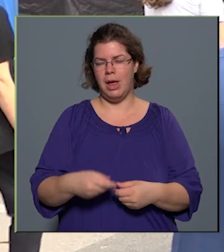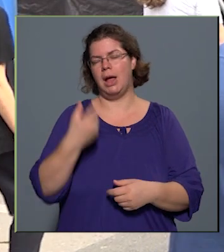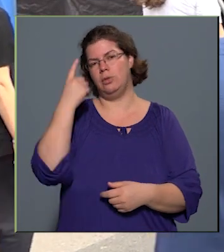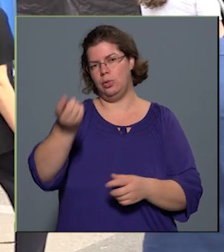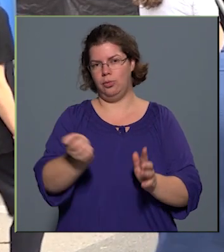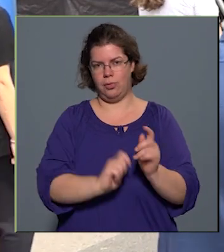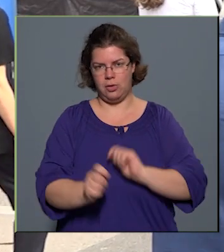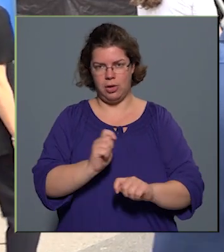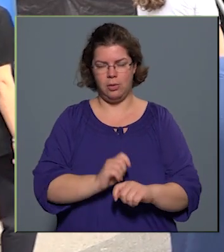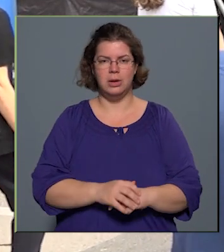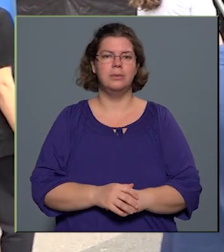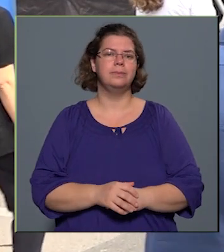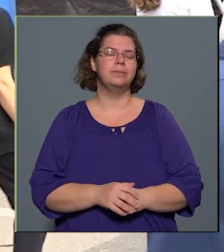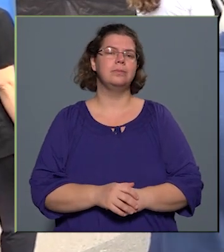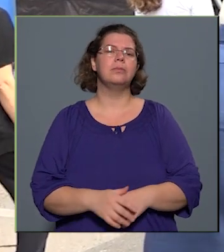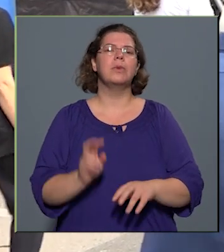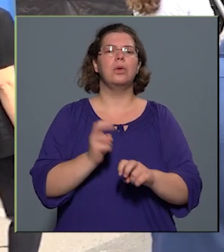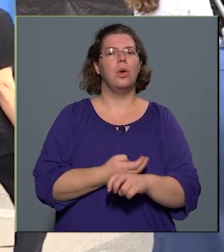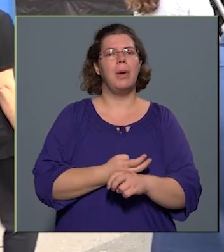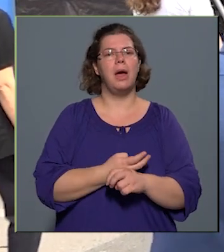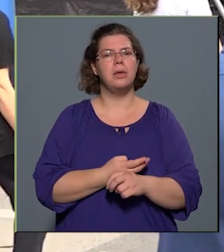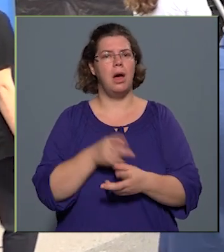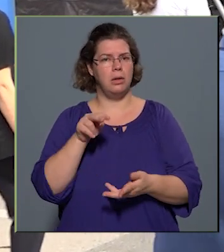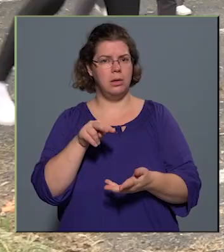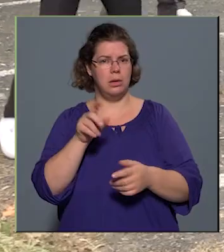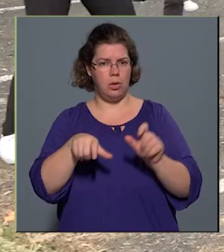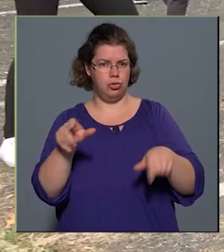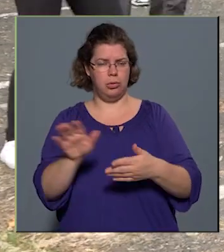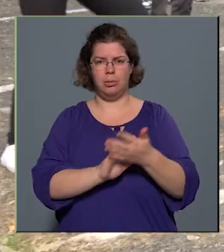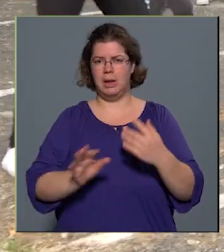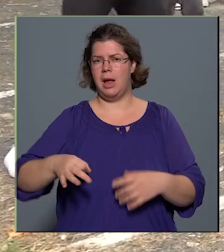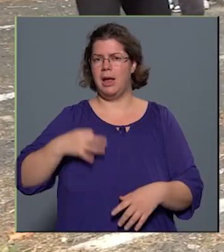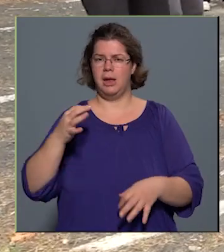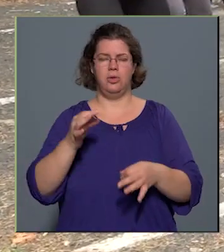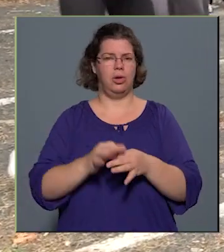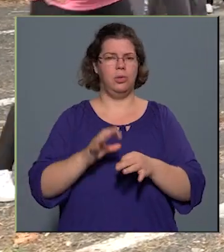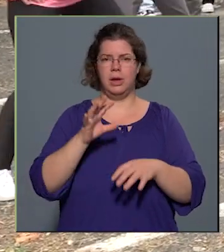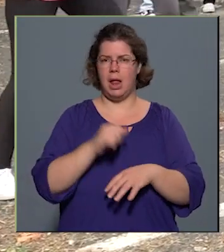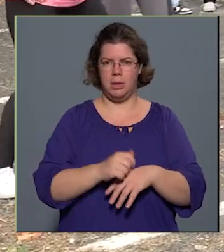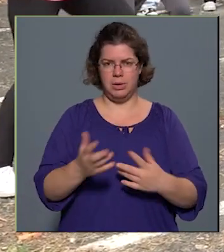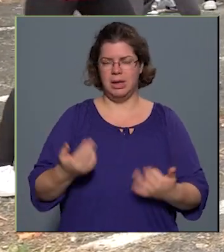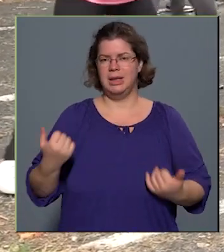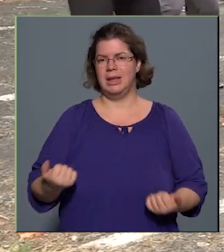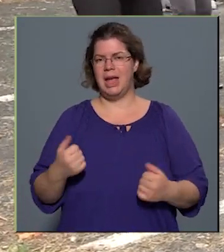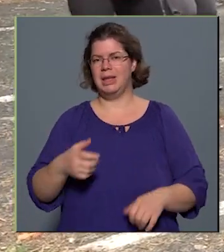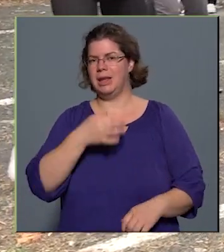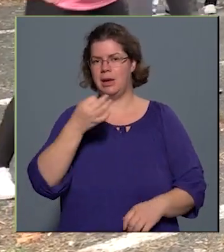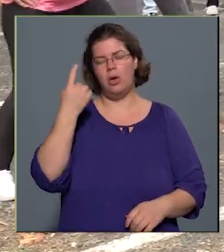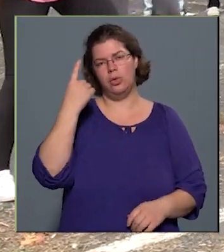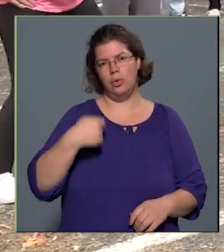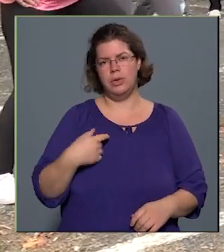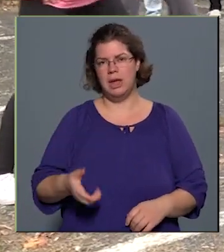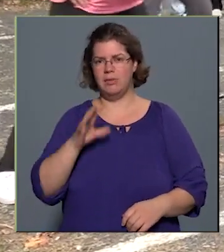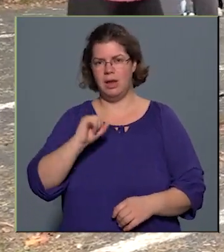tapasztalat a kőbányai lakosoknak? Milyen az egészségügyi állapota? Ez egy nehéz kérdés. Akkor tudnék erre